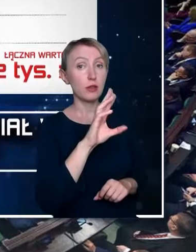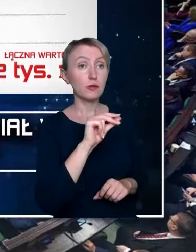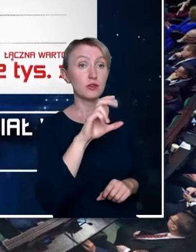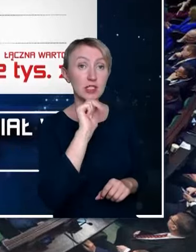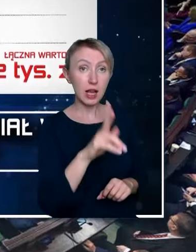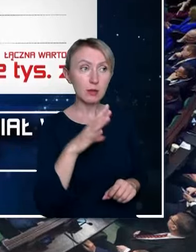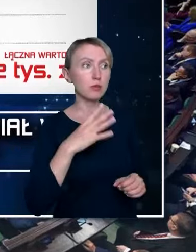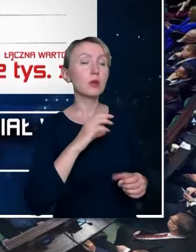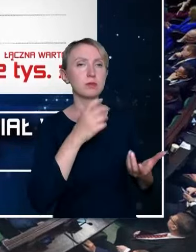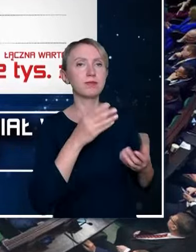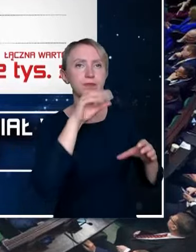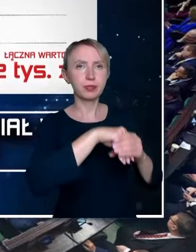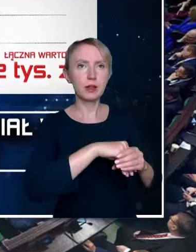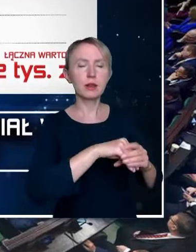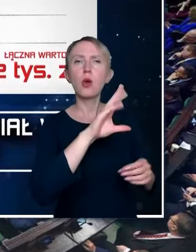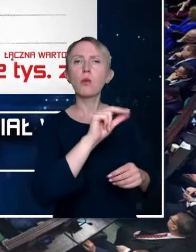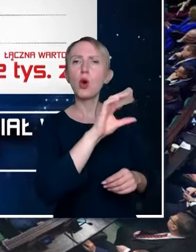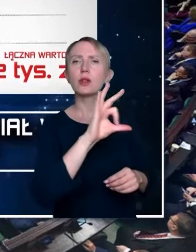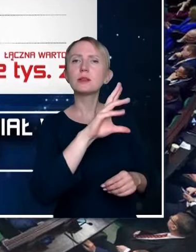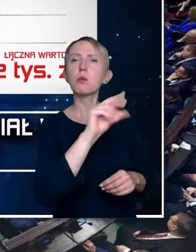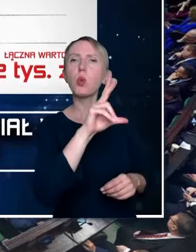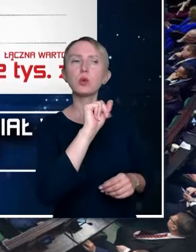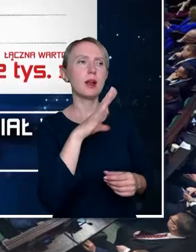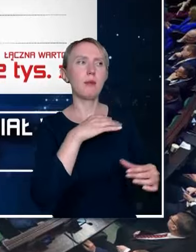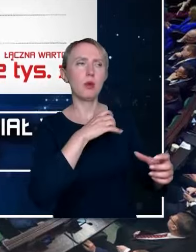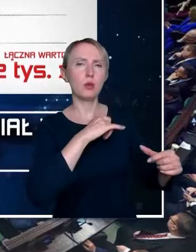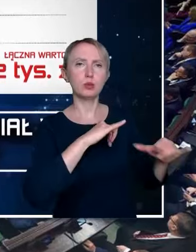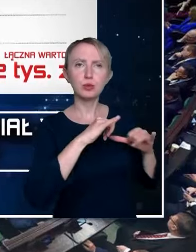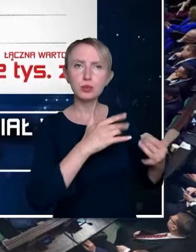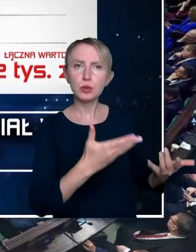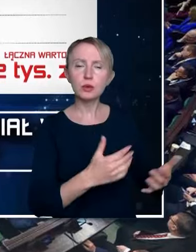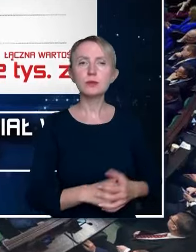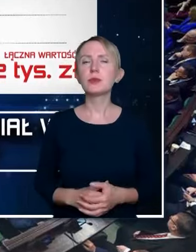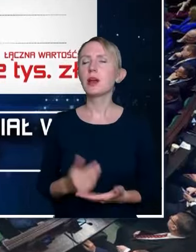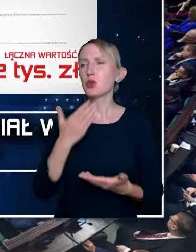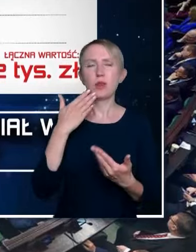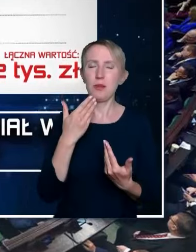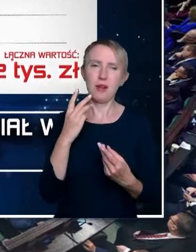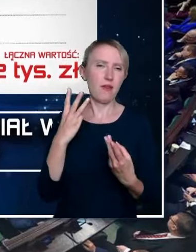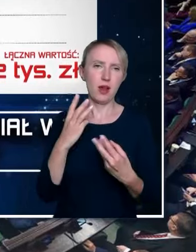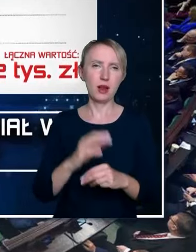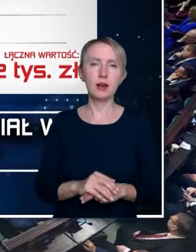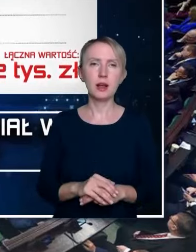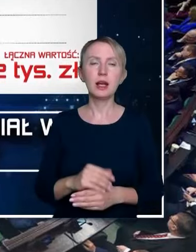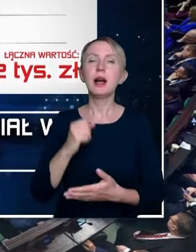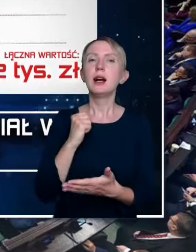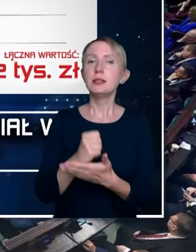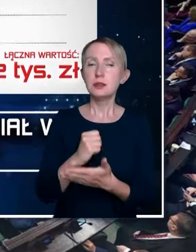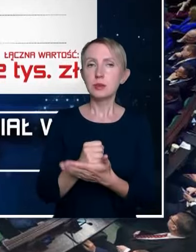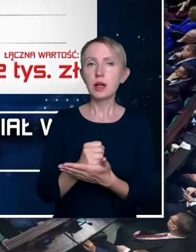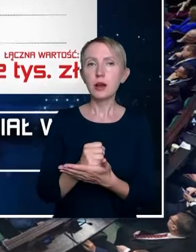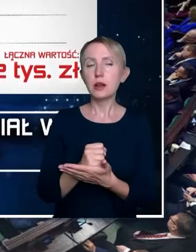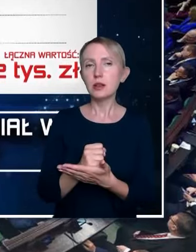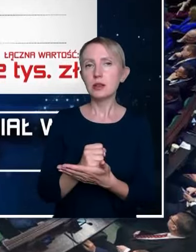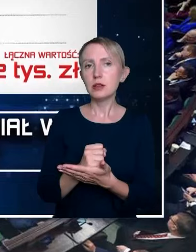totalizator formalnie Borys Budka jako minister Nie ma to znaczenia. No w tym momencie kwestie związane ze skwitowaniem instrukcjami